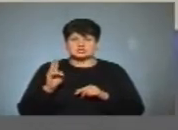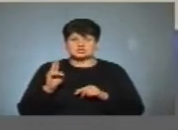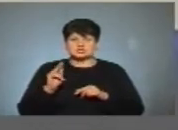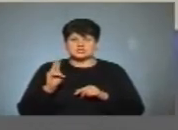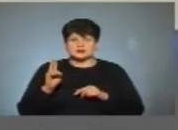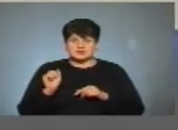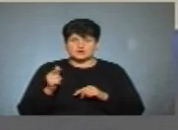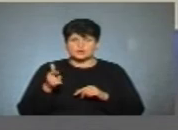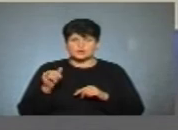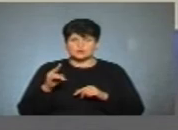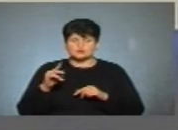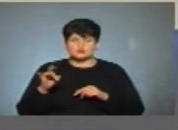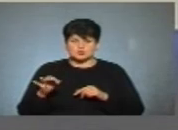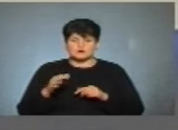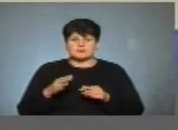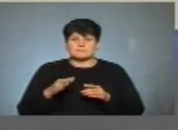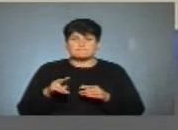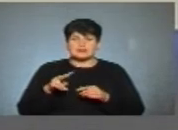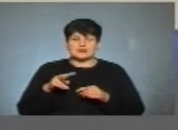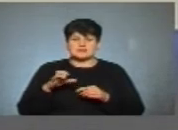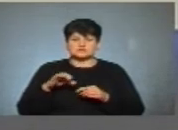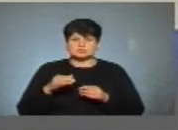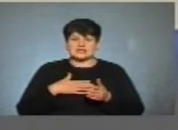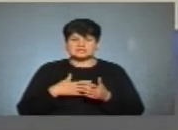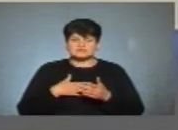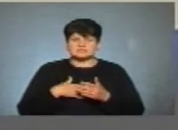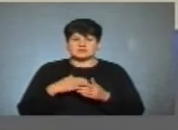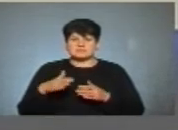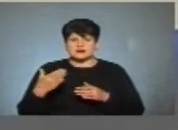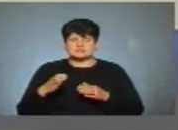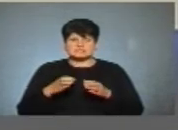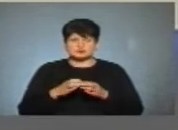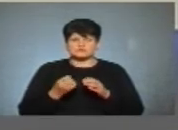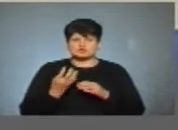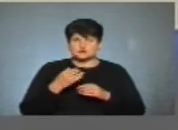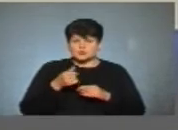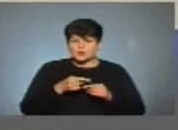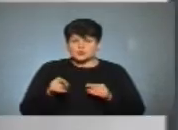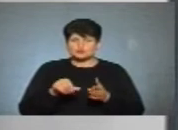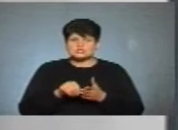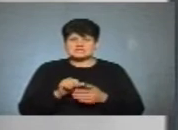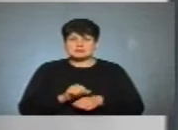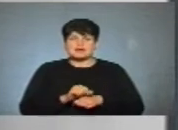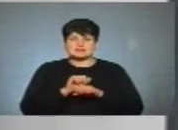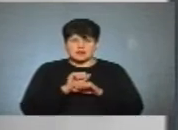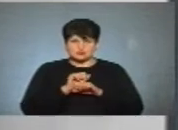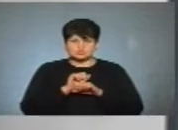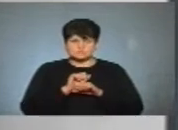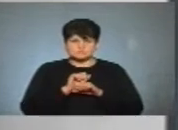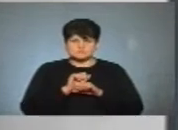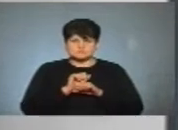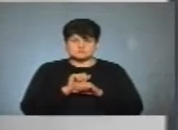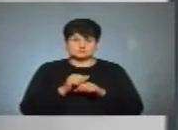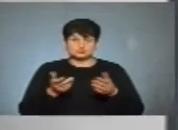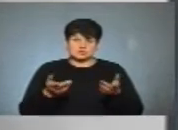пластунка, активістка теж правого сектору від початків, від 14-го року, учасник Майдану, ну,